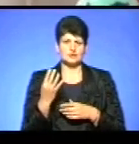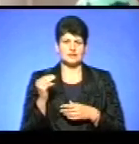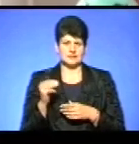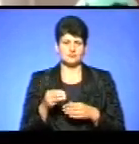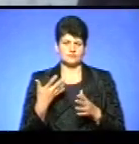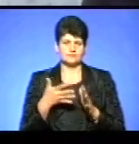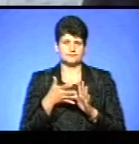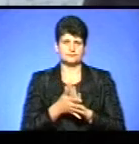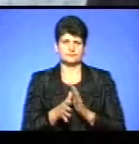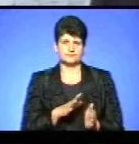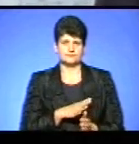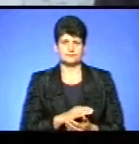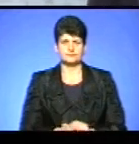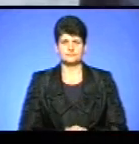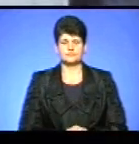тисяч.